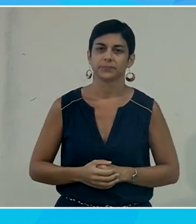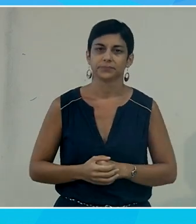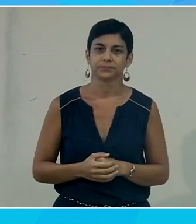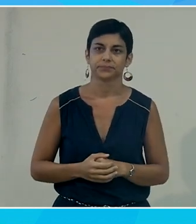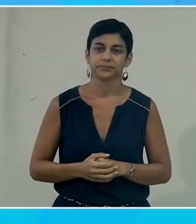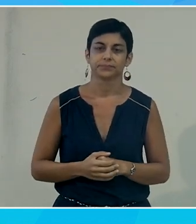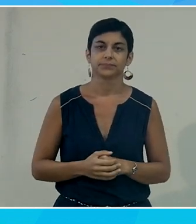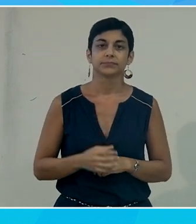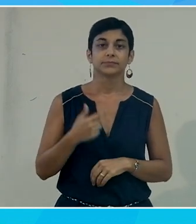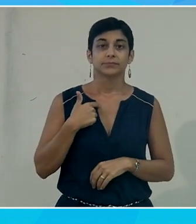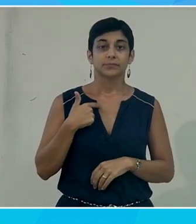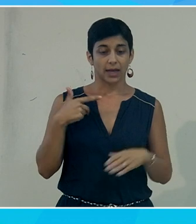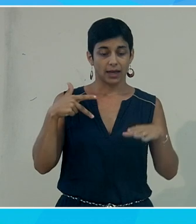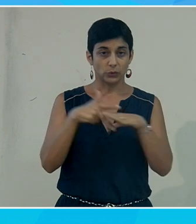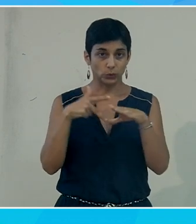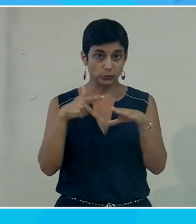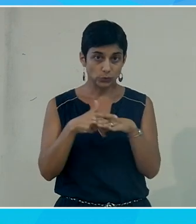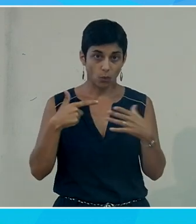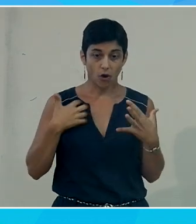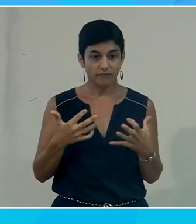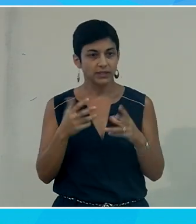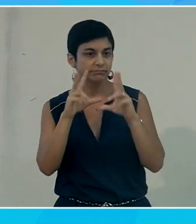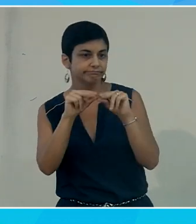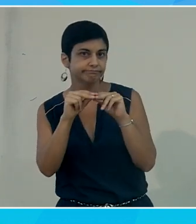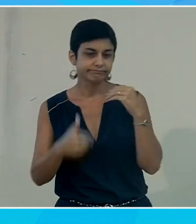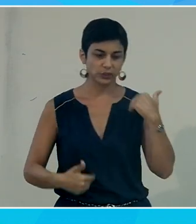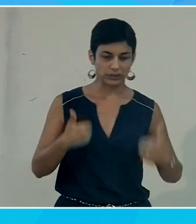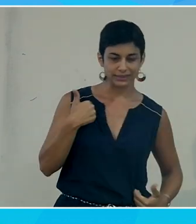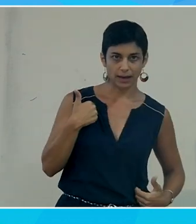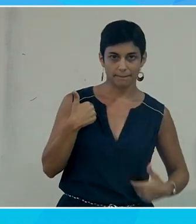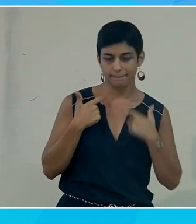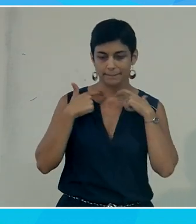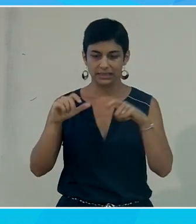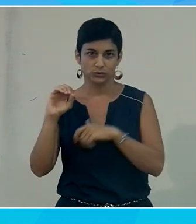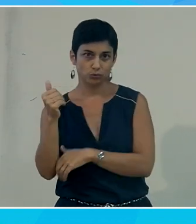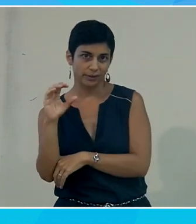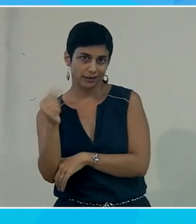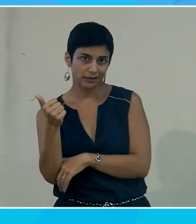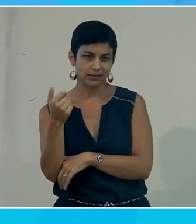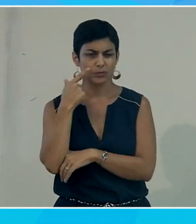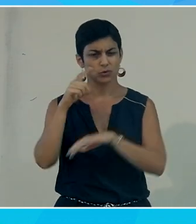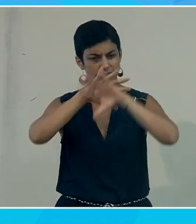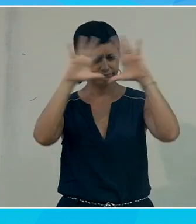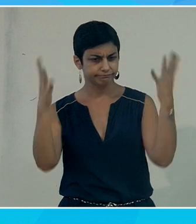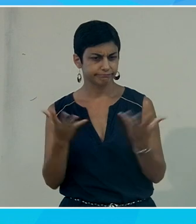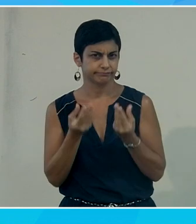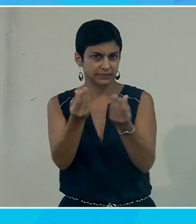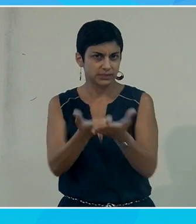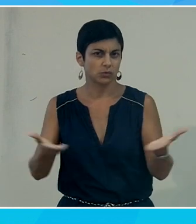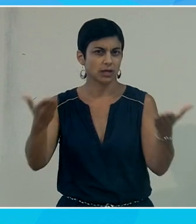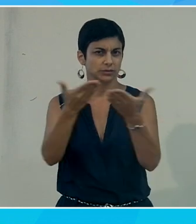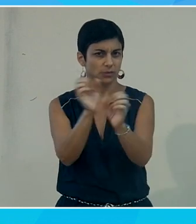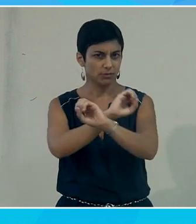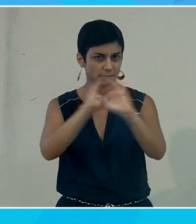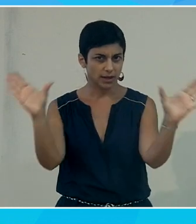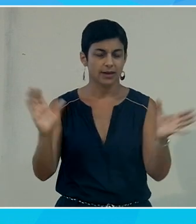J'ai prévu en introduction de vous parler un peu de handicap et d'accessibilité numérique, histoire de resituer un petit peu les choses. Et